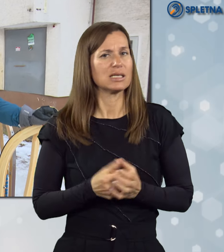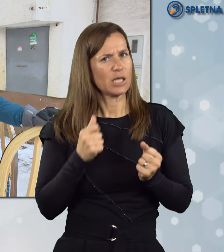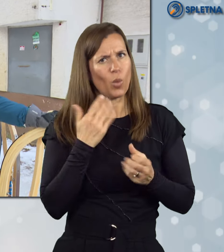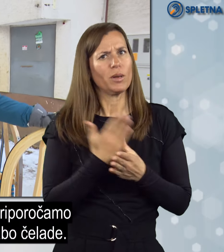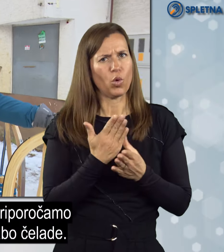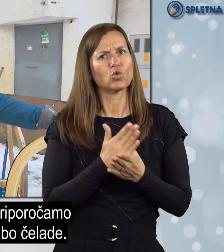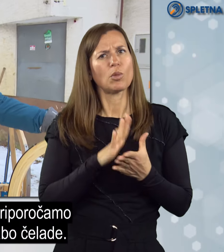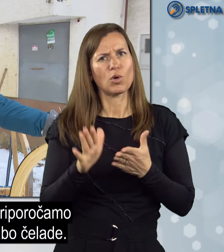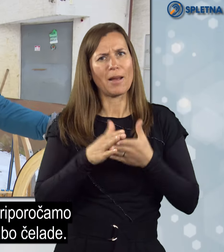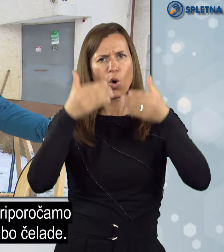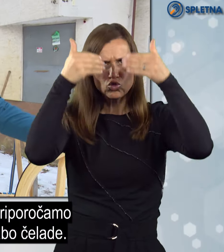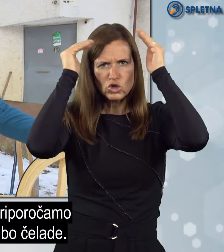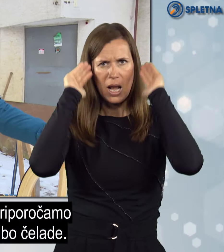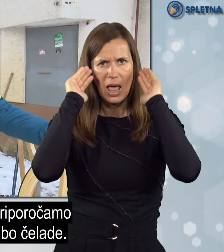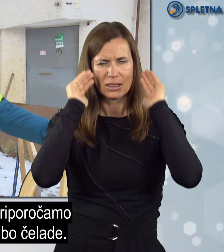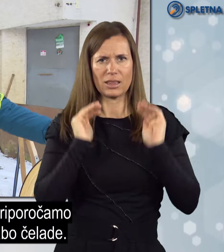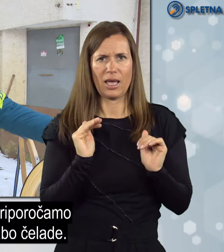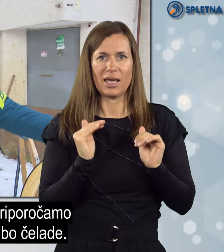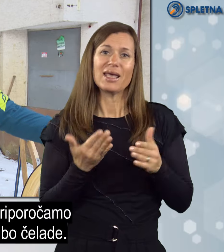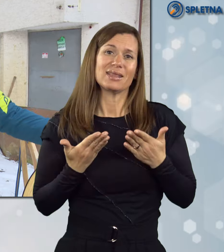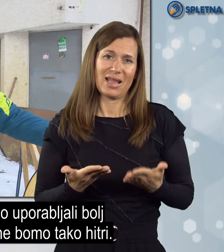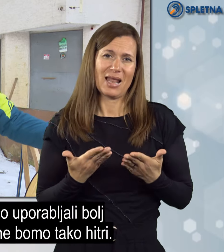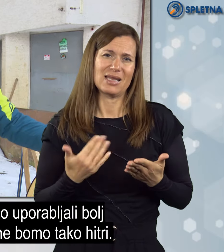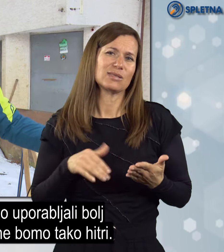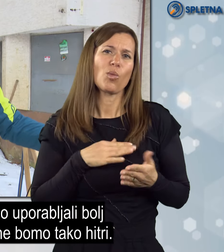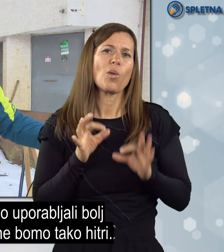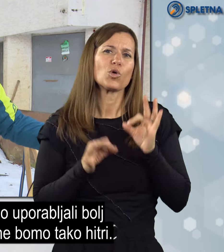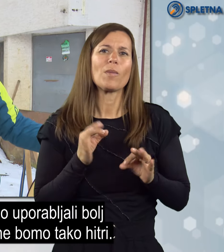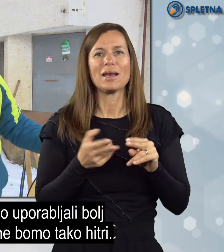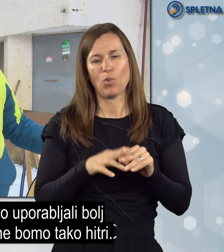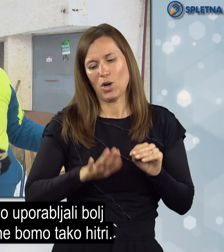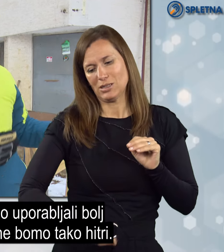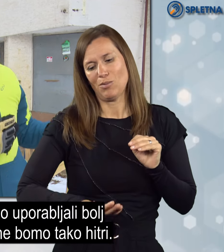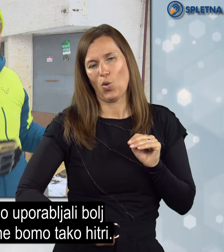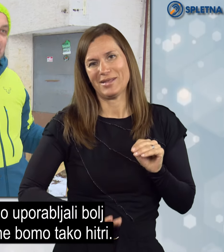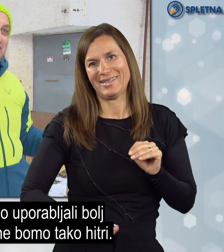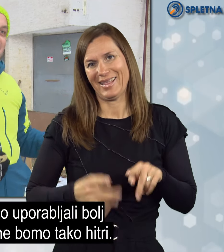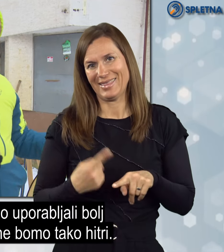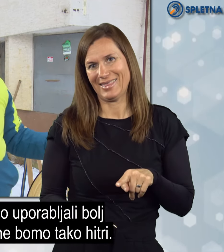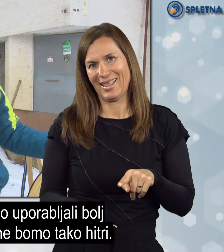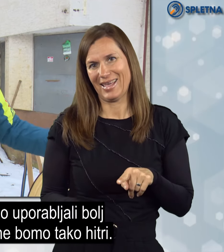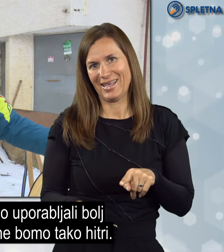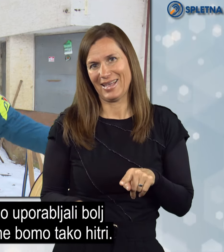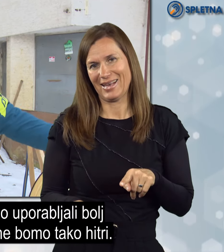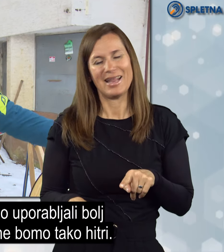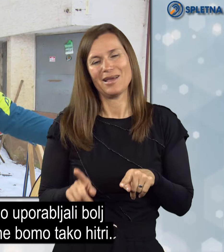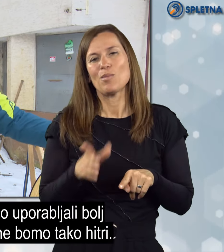Zelo priporočujemo uporabo čelade, glede na to, da bomo danes probali, bolj tukaj spodnji del,